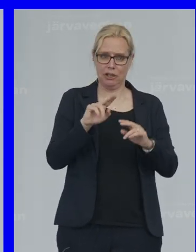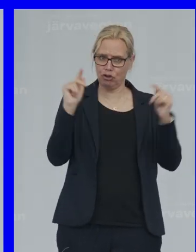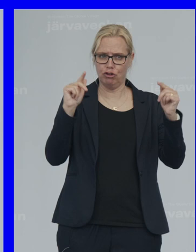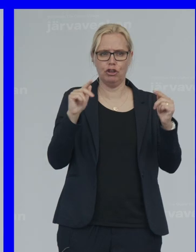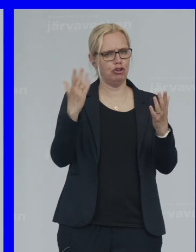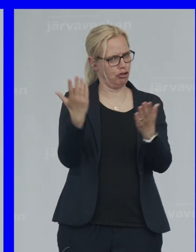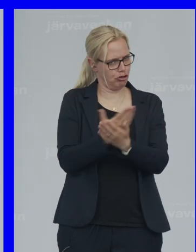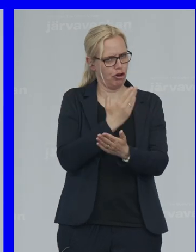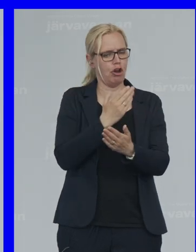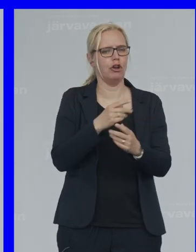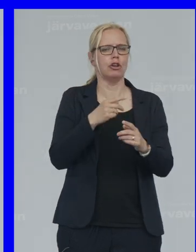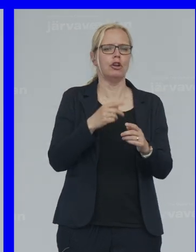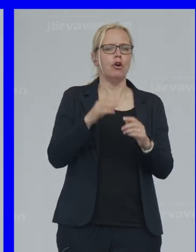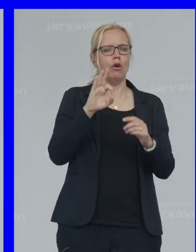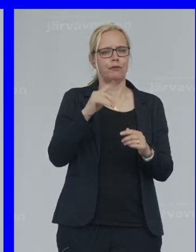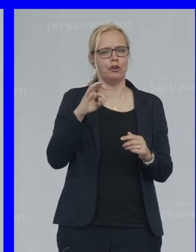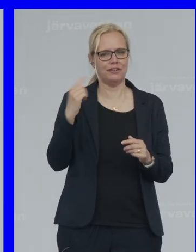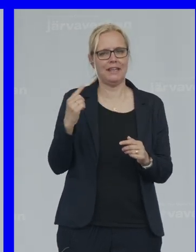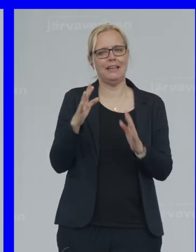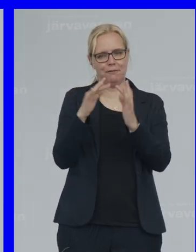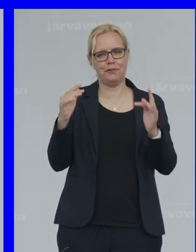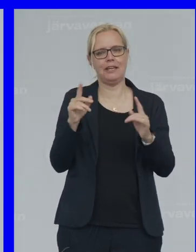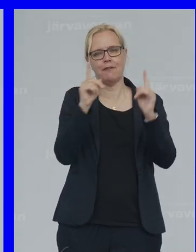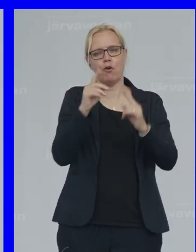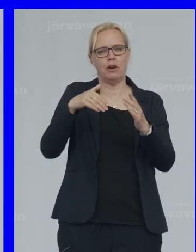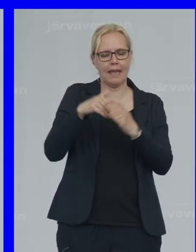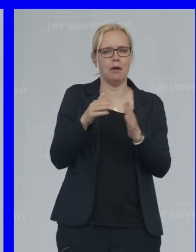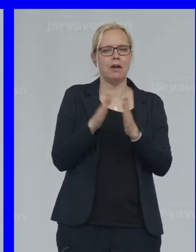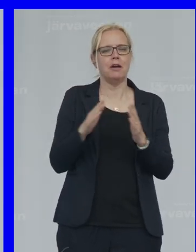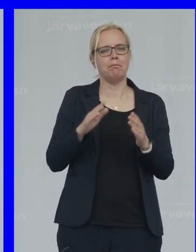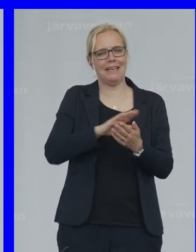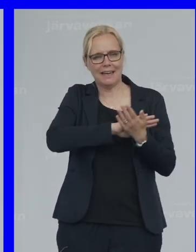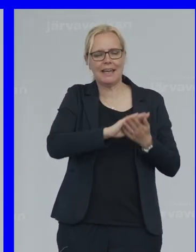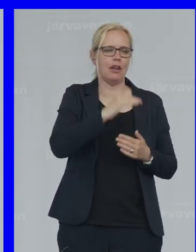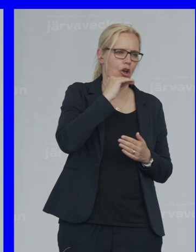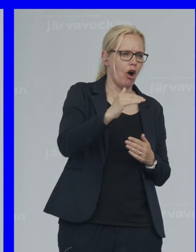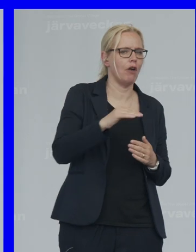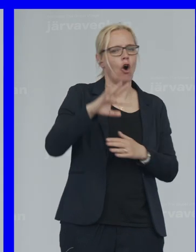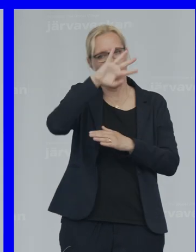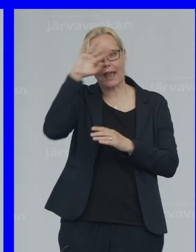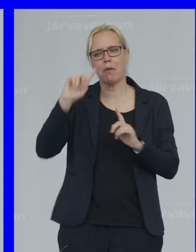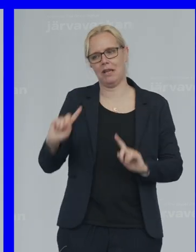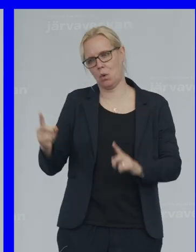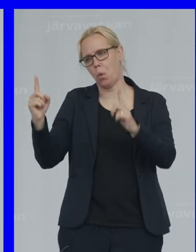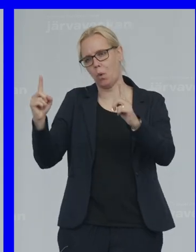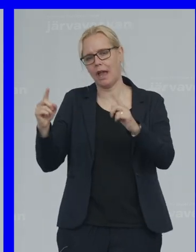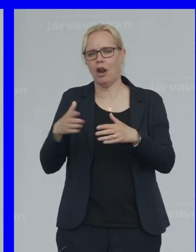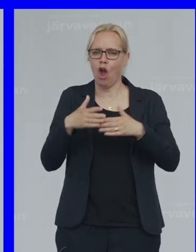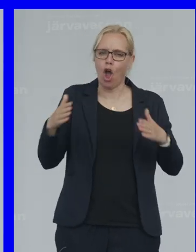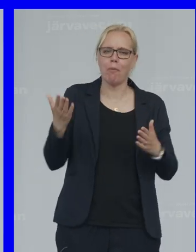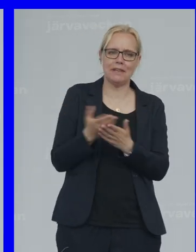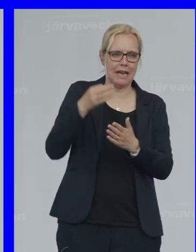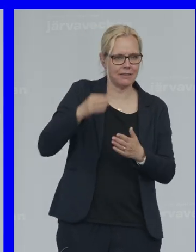Grönt Och fossilfritt Folkhem Med rena hav Och gamla skogar Öppna